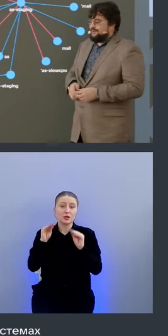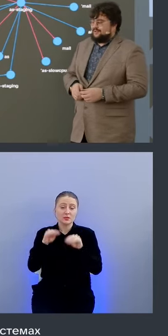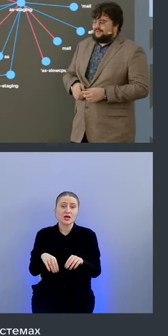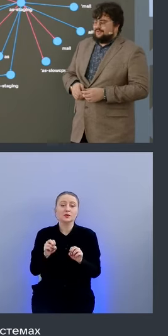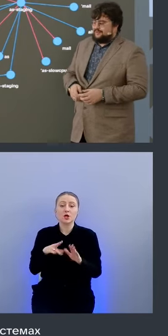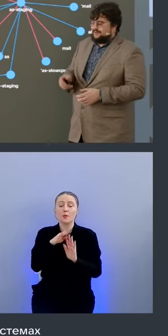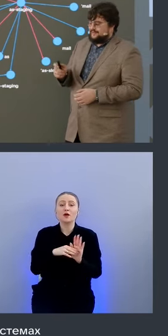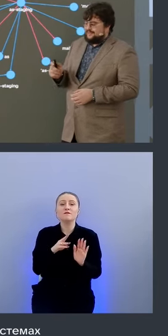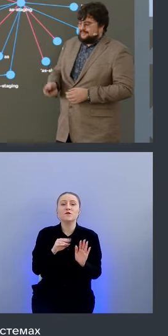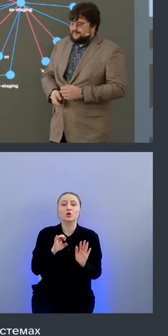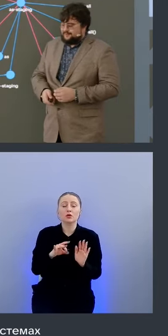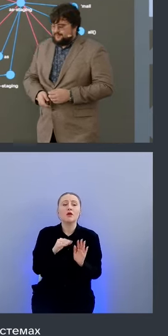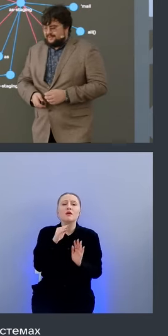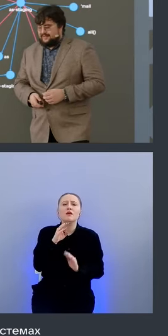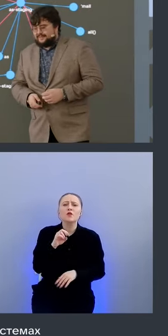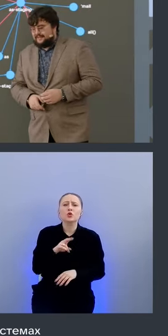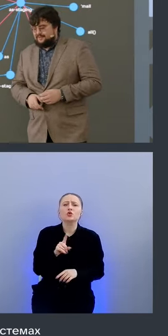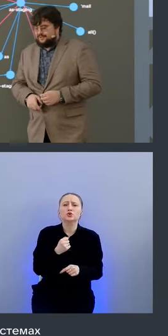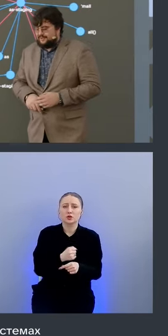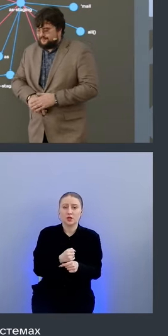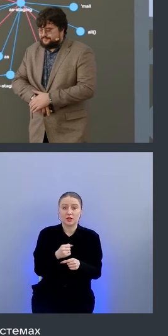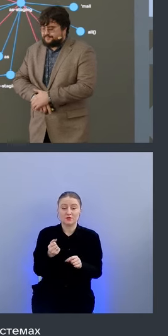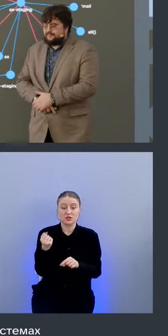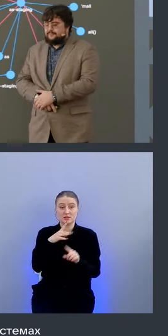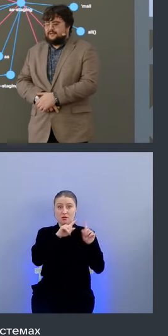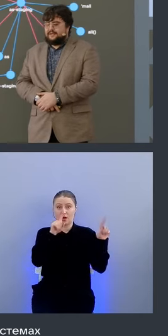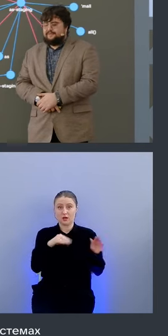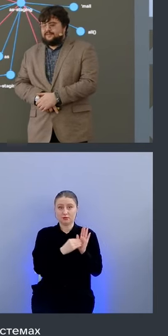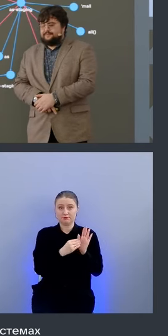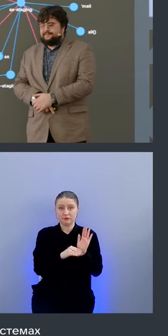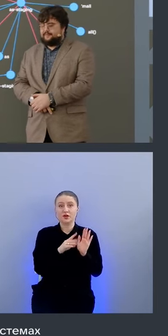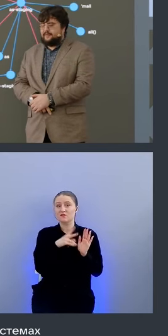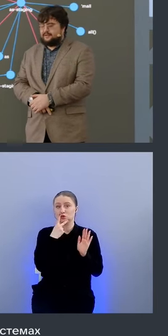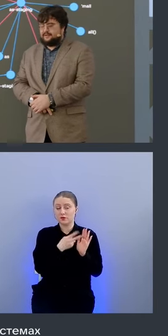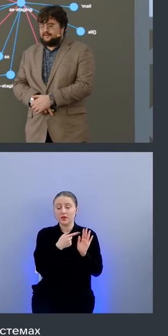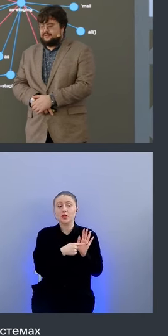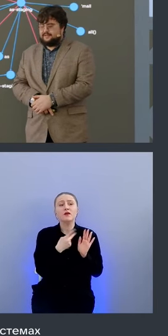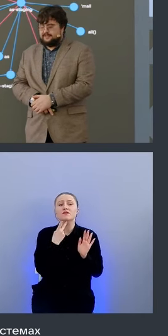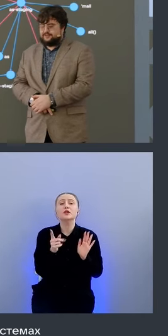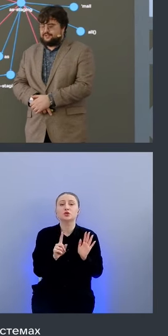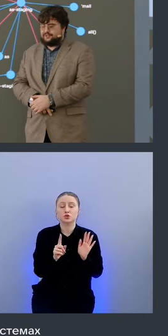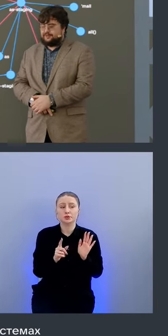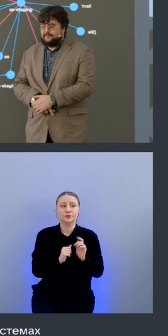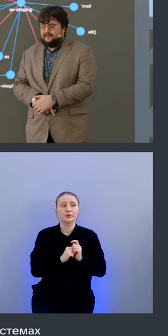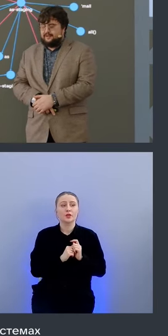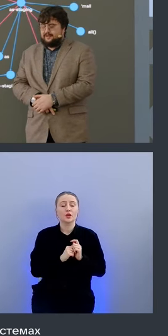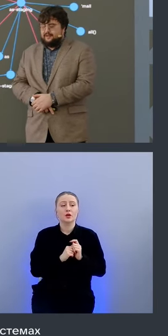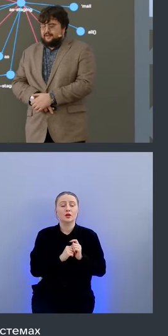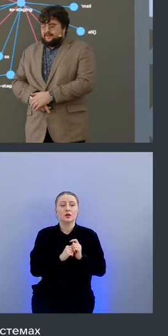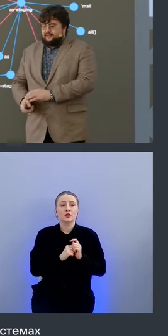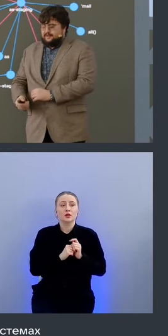федор что делает федор вот здесь вот например на этом слайде мы что видим мы видим следующее что